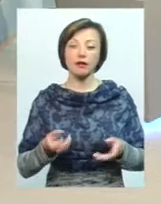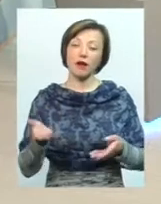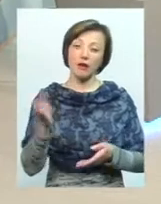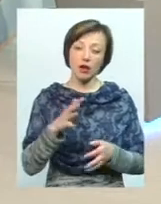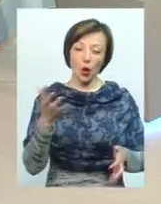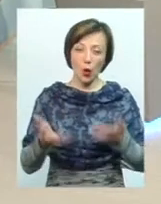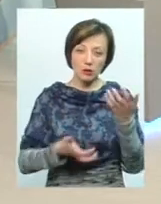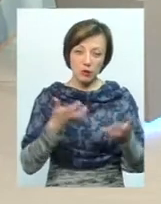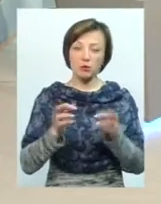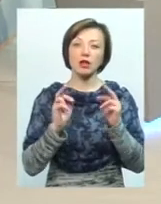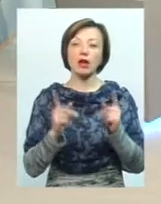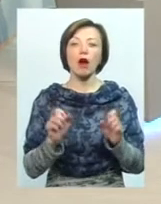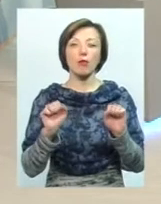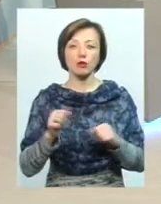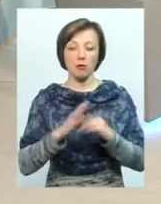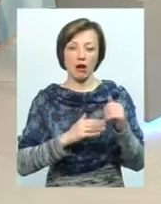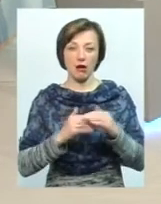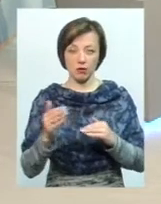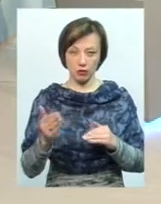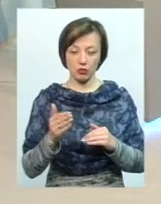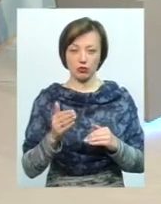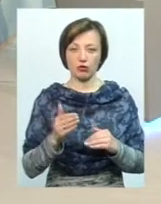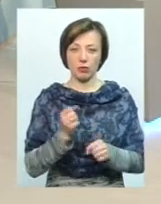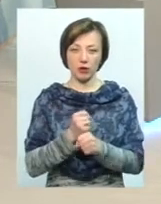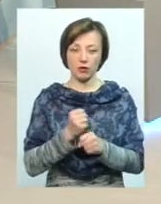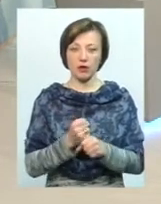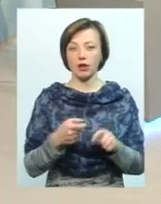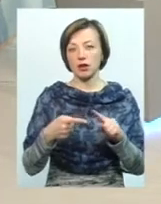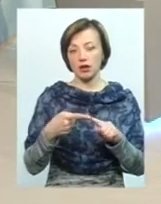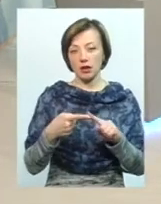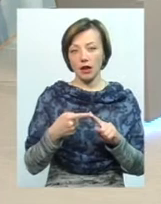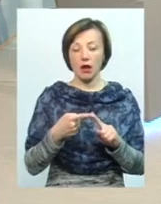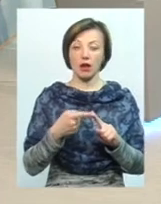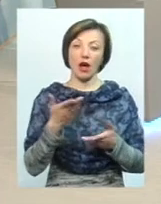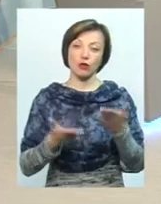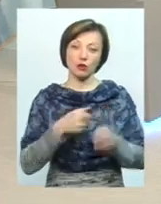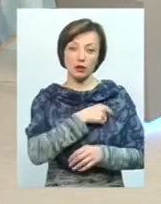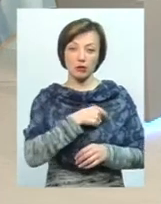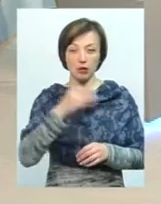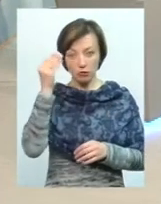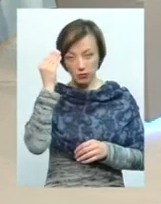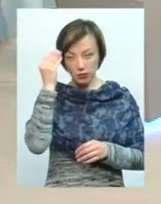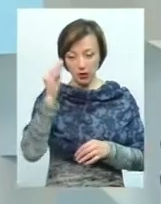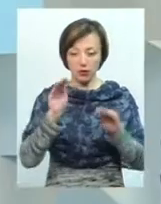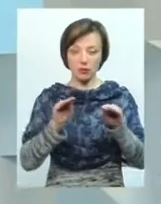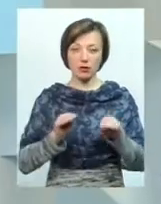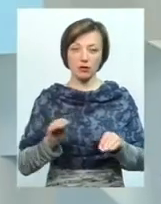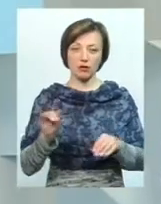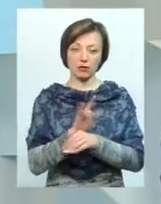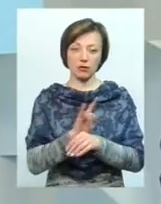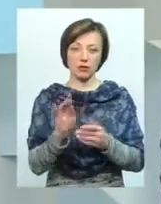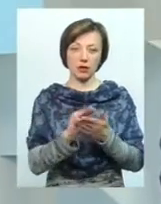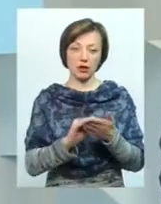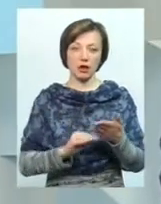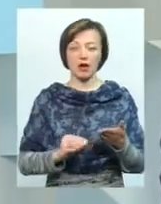як на практиці воно може бути. На практиці, а не в законі. Це може бути, якщо депутат умисно подав недостовірні дані. Умисність довести, ну,